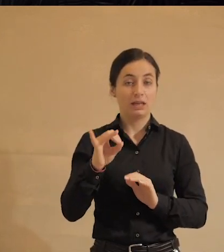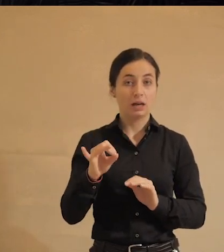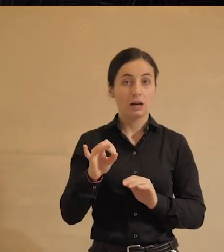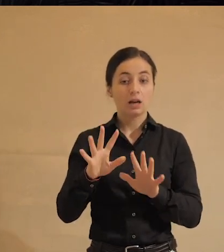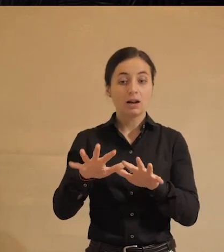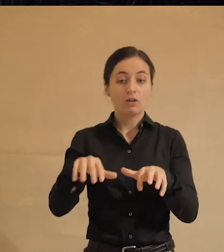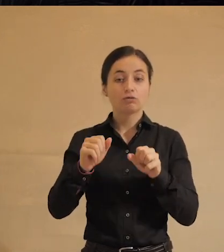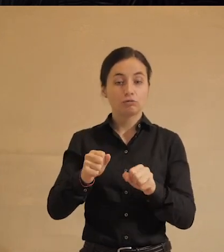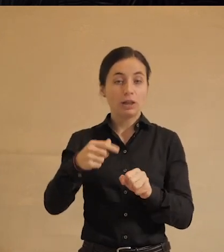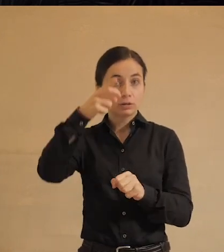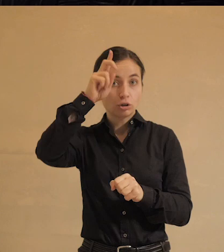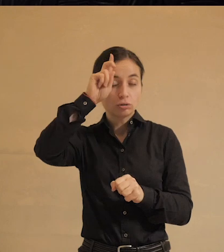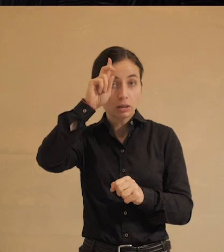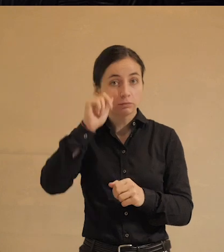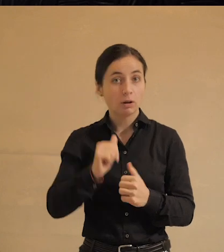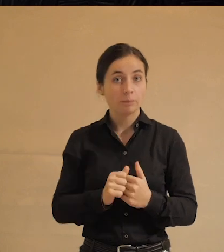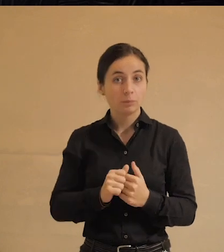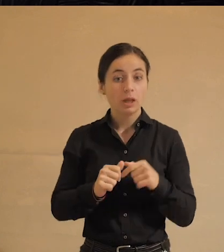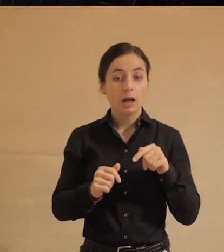Они, как я уже сказала,